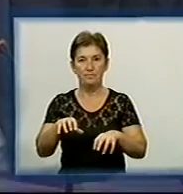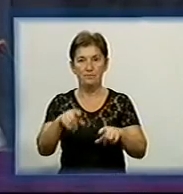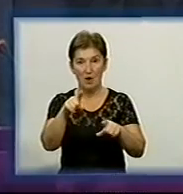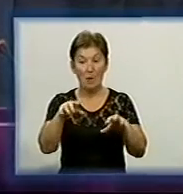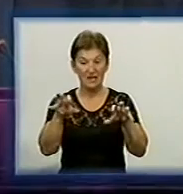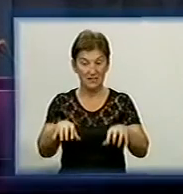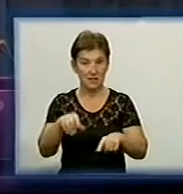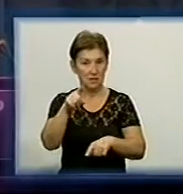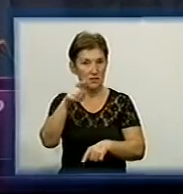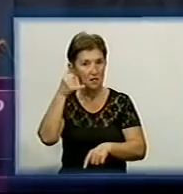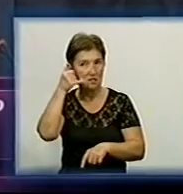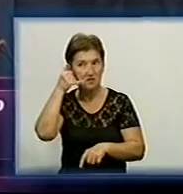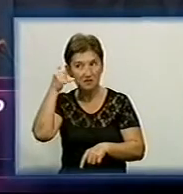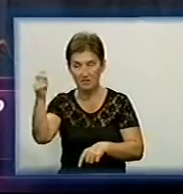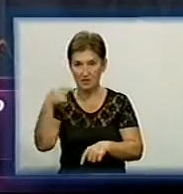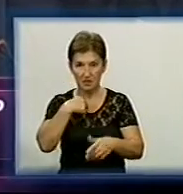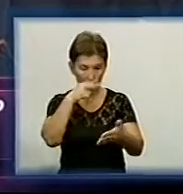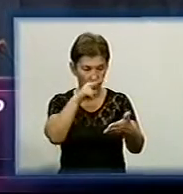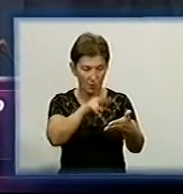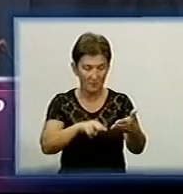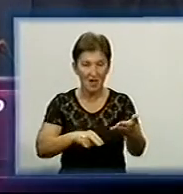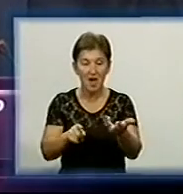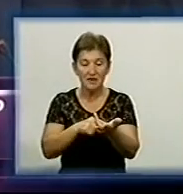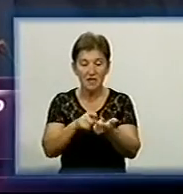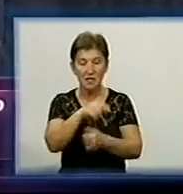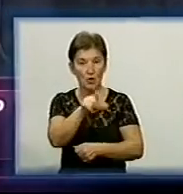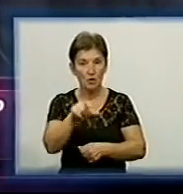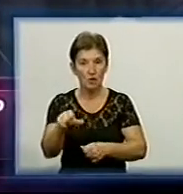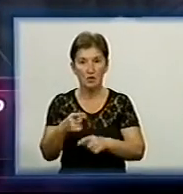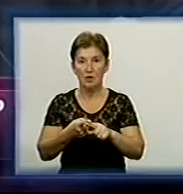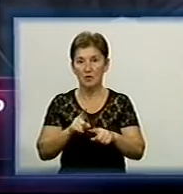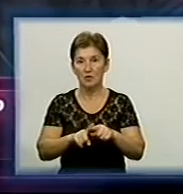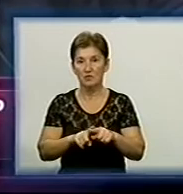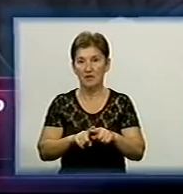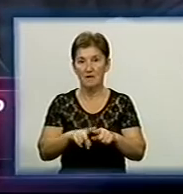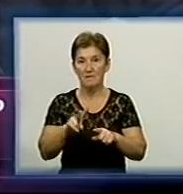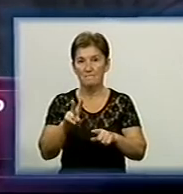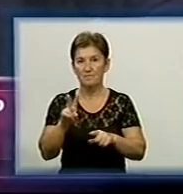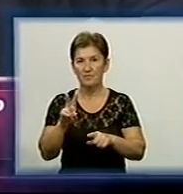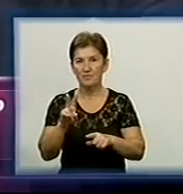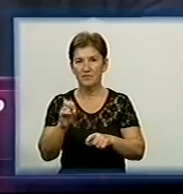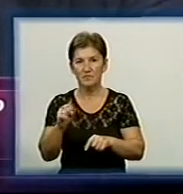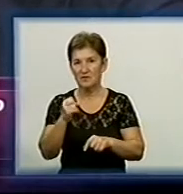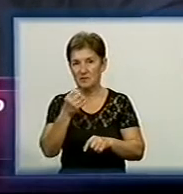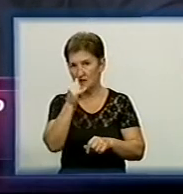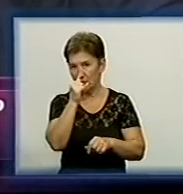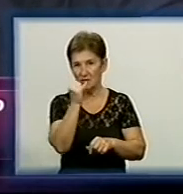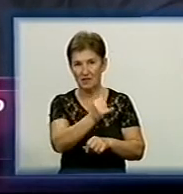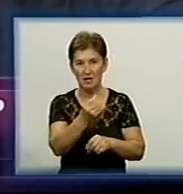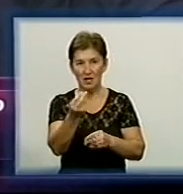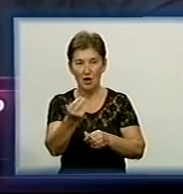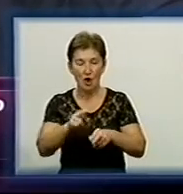зателефонувало, із усіх, я подивився, декілька людей, які поголів я на рогату худобу, їм не дали компенсацію